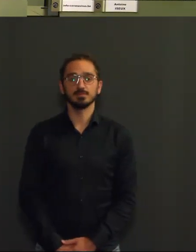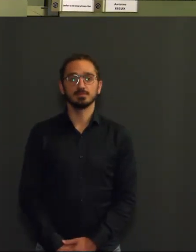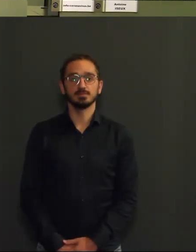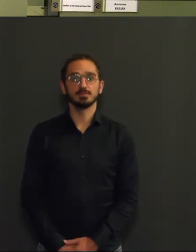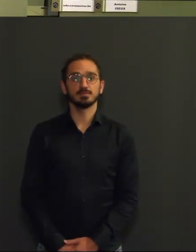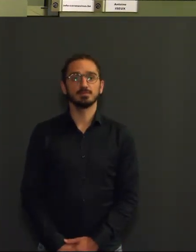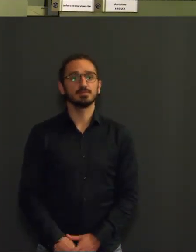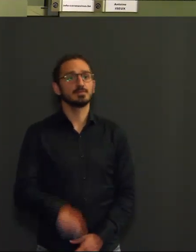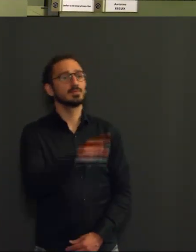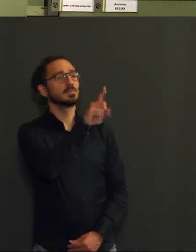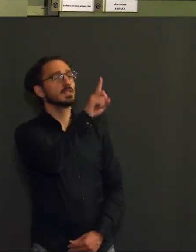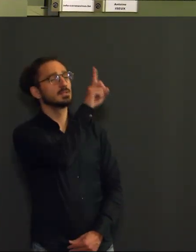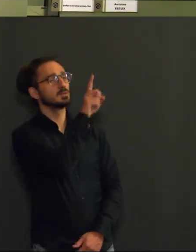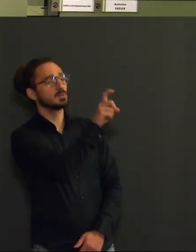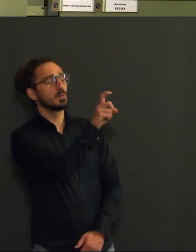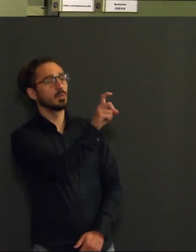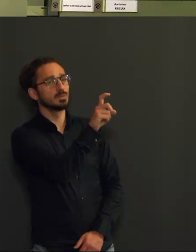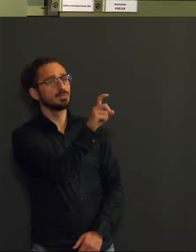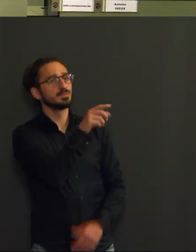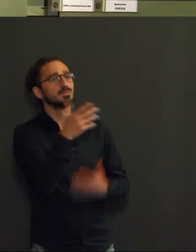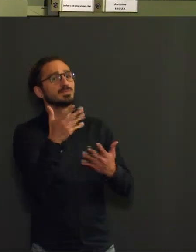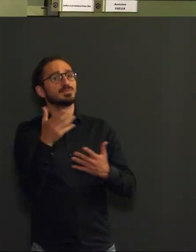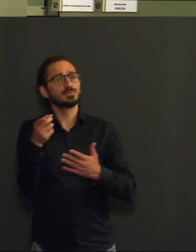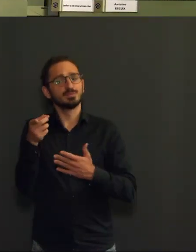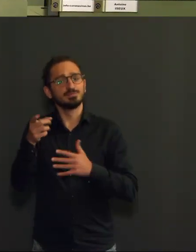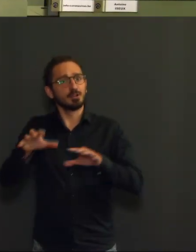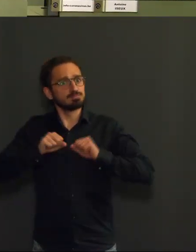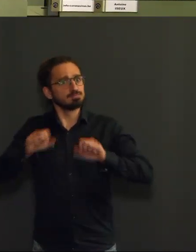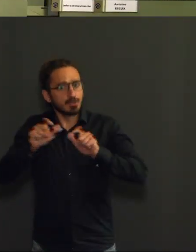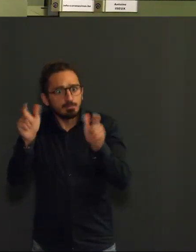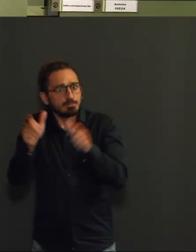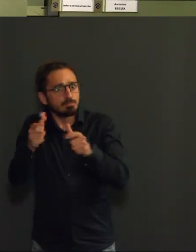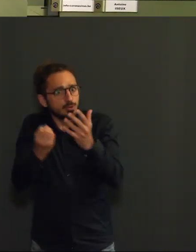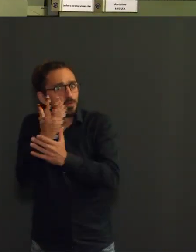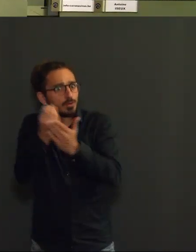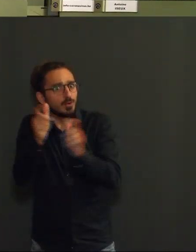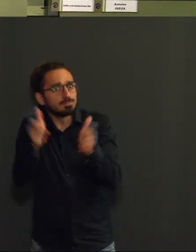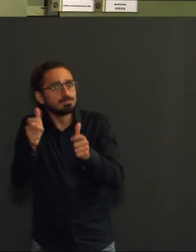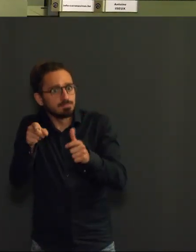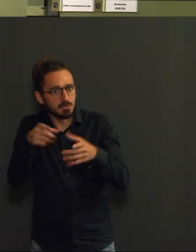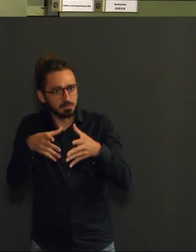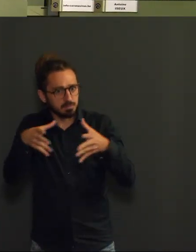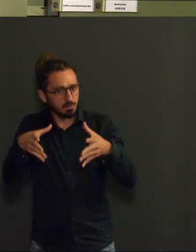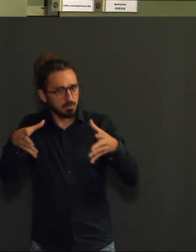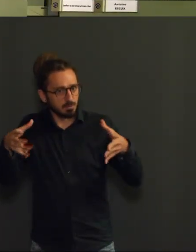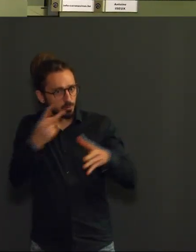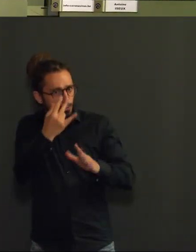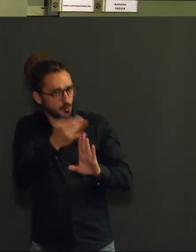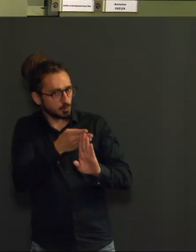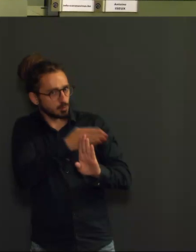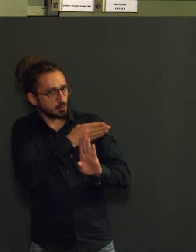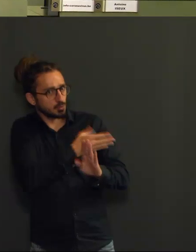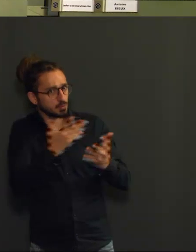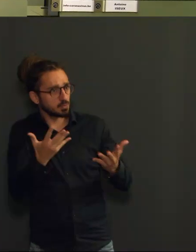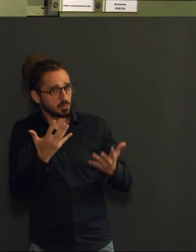La hausse de la moyenne de nouvelles contaminations sur les deux derniers jours peut-elle être attribuée à l'augmentation du